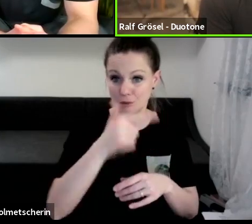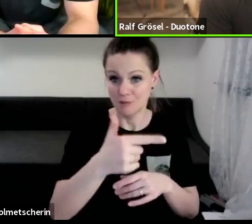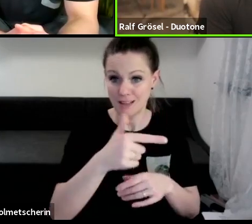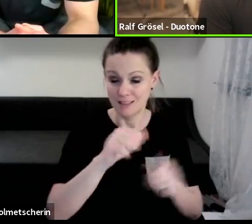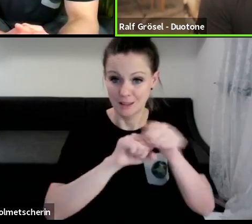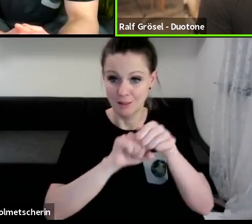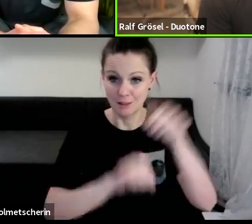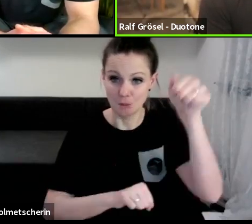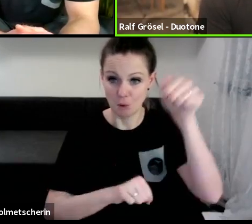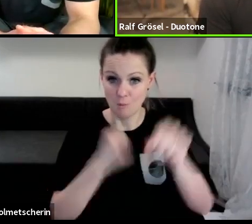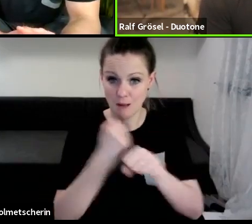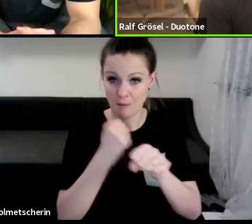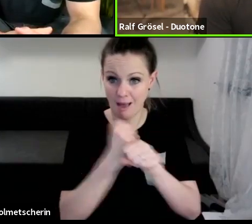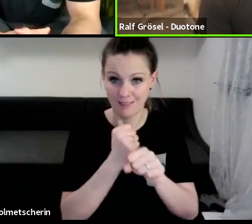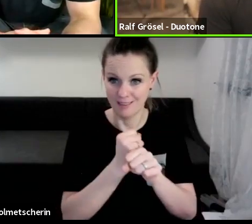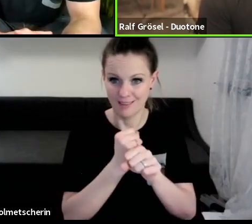Ganzen.